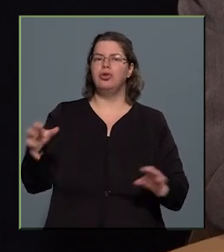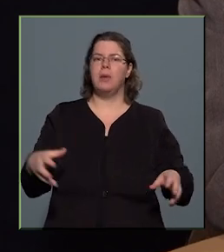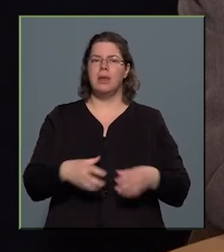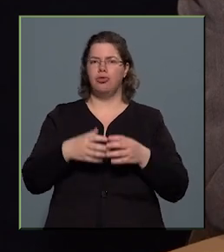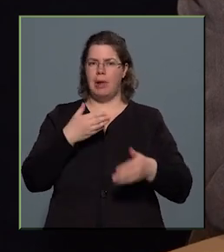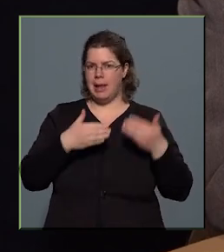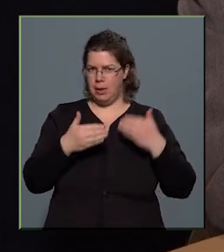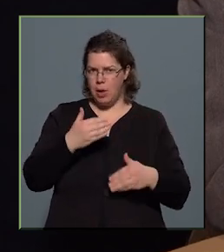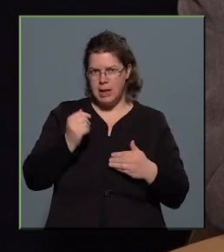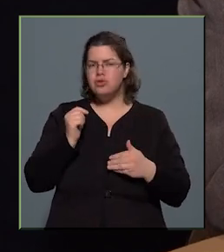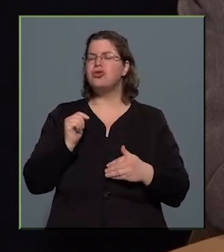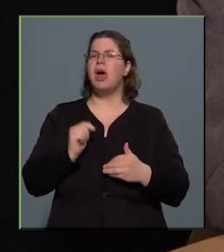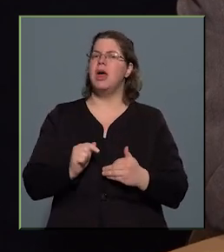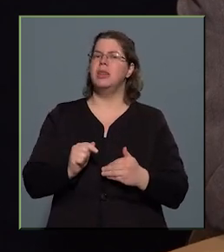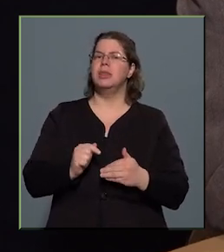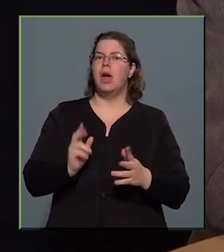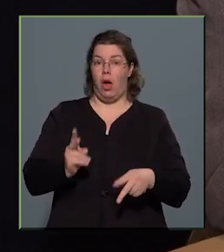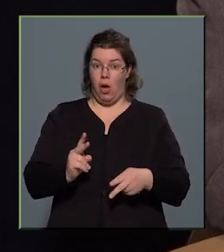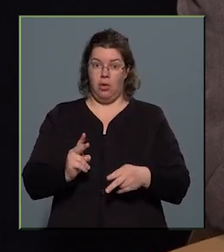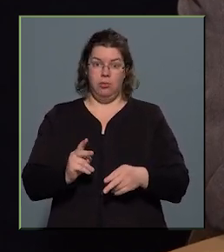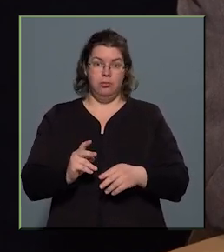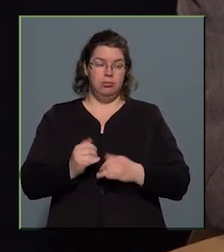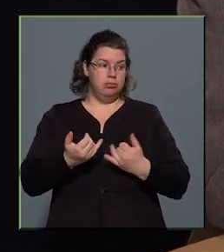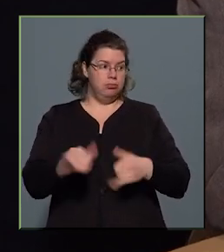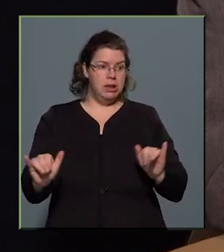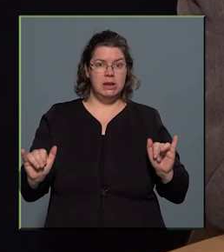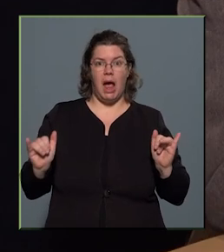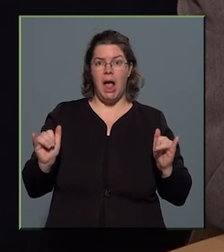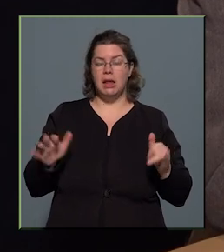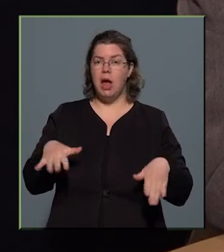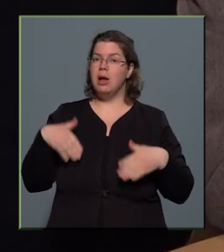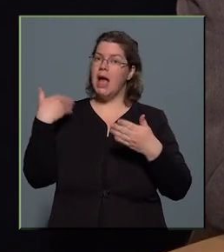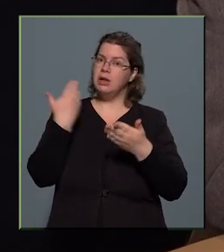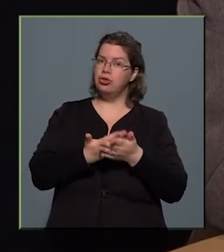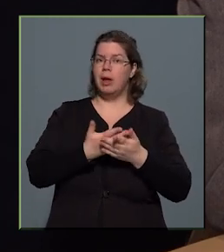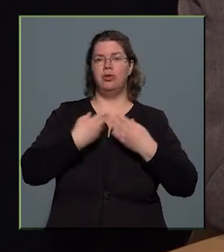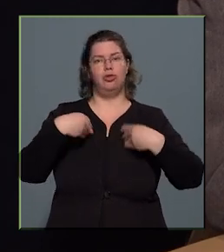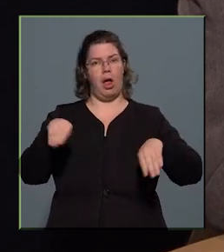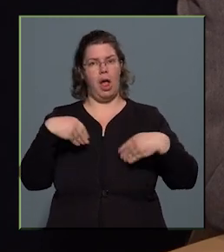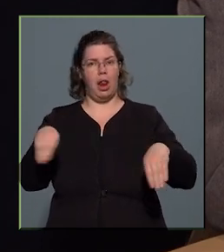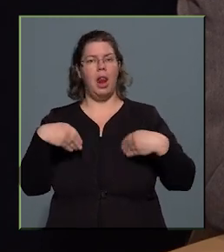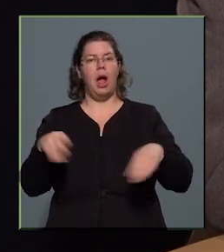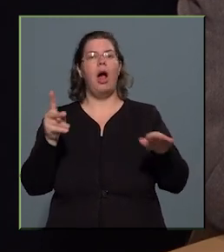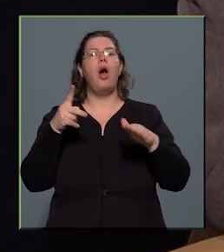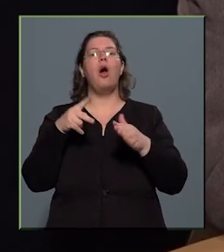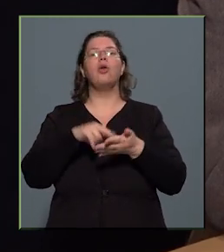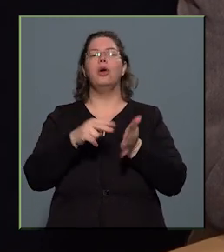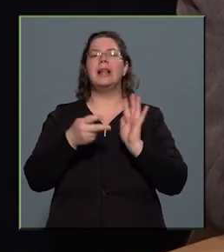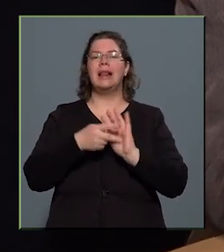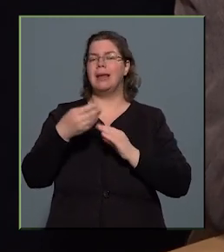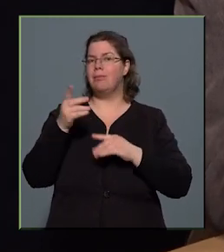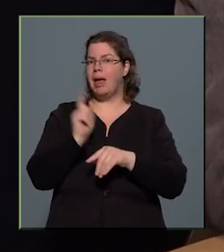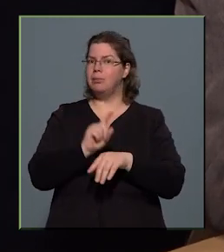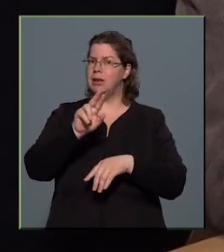ülésen, akkor szinte mindenki nagy elismeréssel beszélt a körzeti megbizottakról,